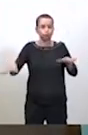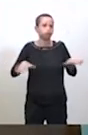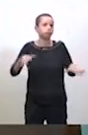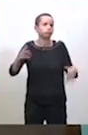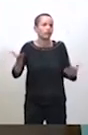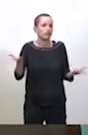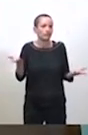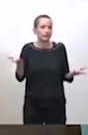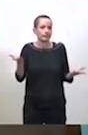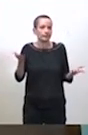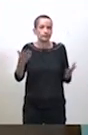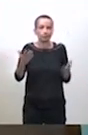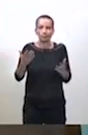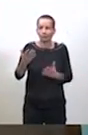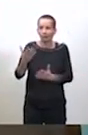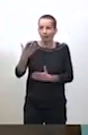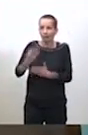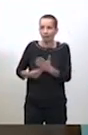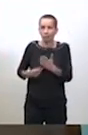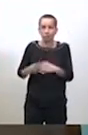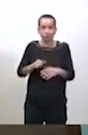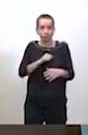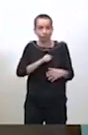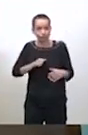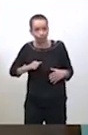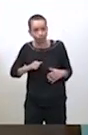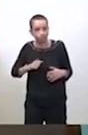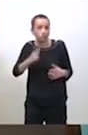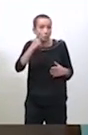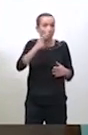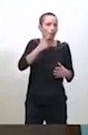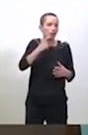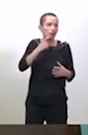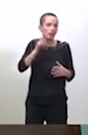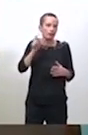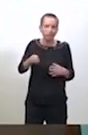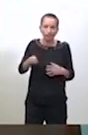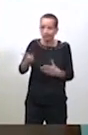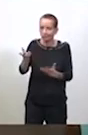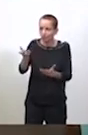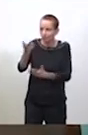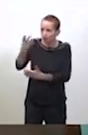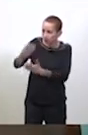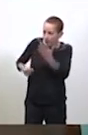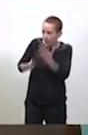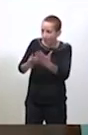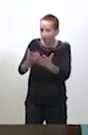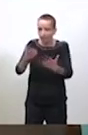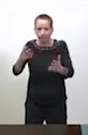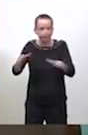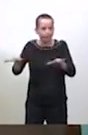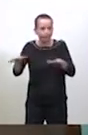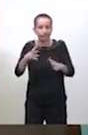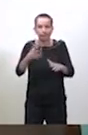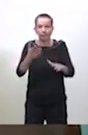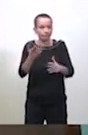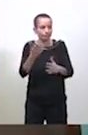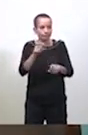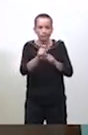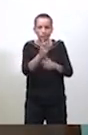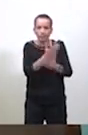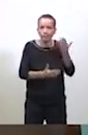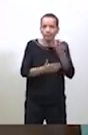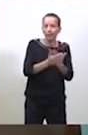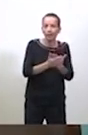eu beaucoup d'absentéisme, je crois, on a dû pallier des remplacements, des